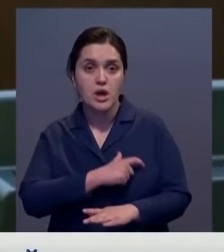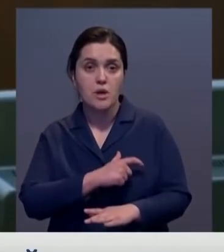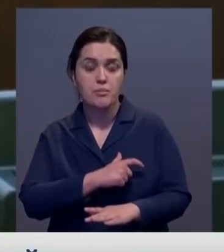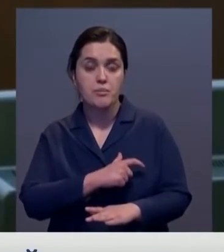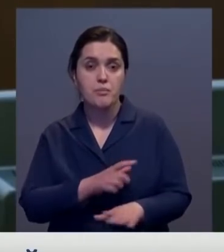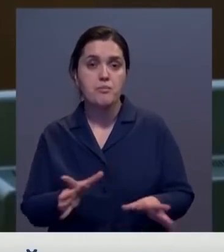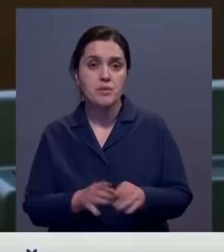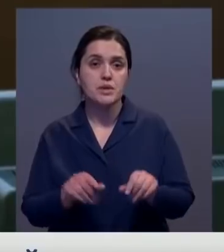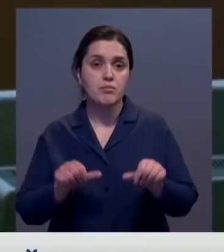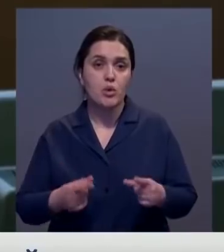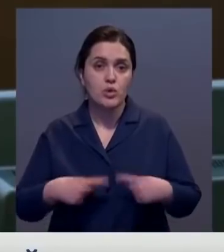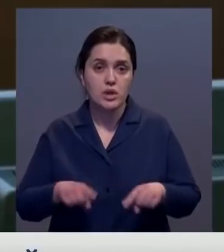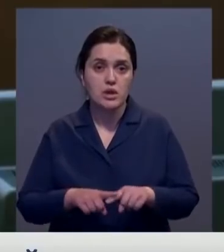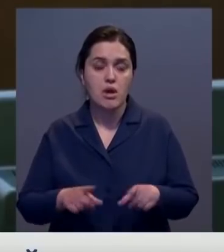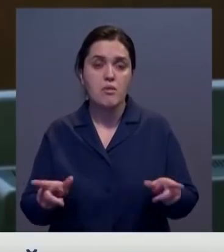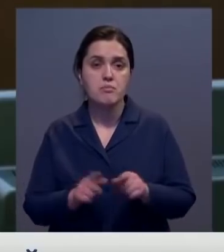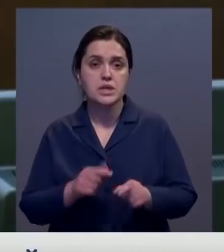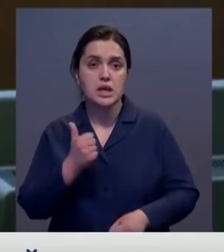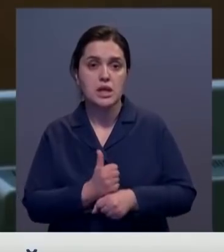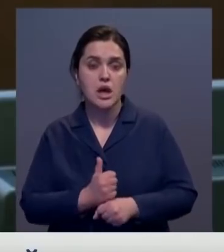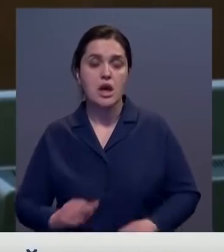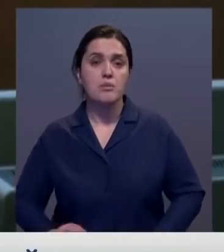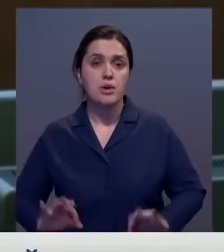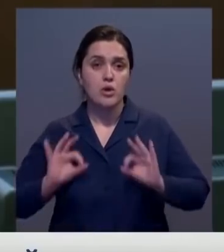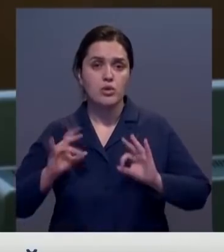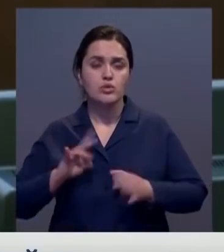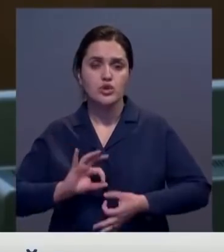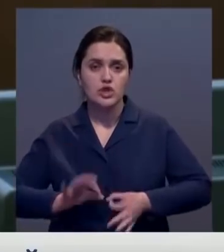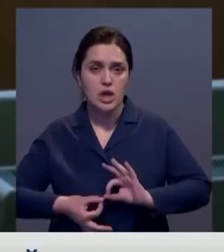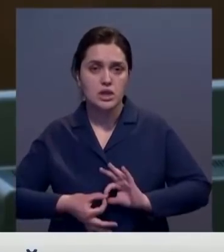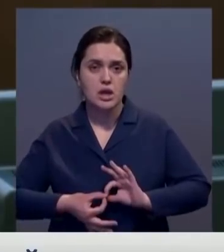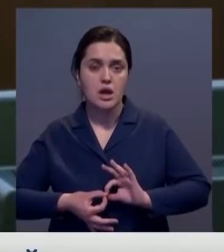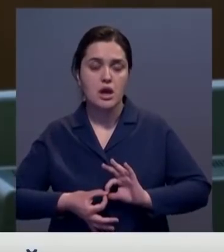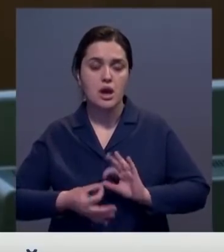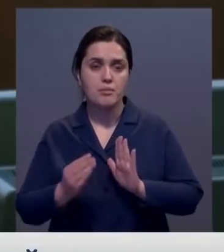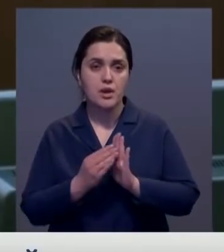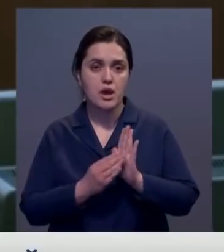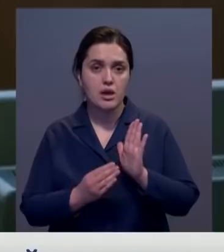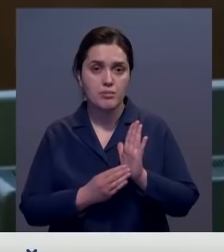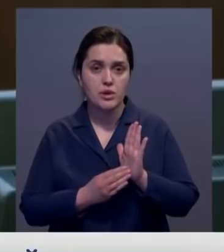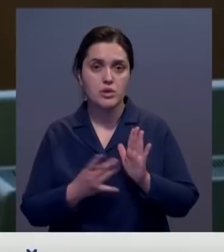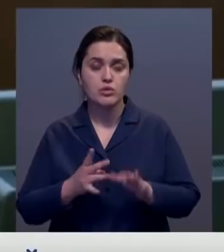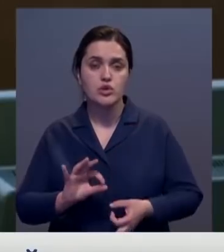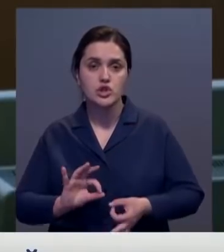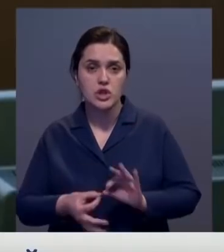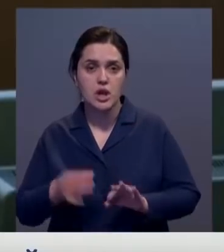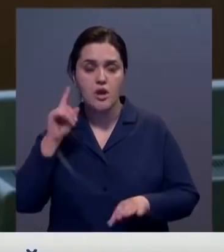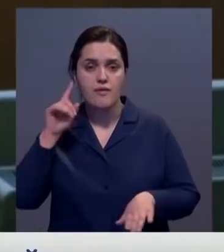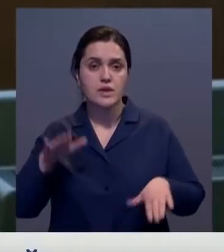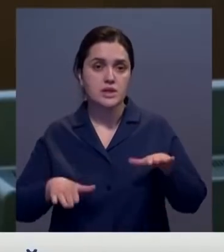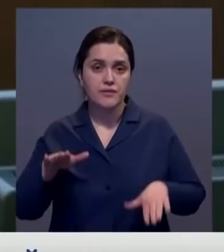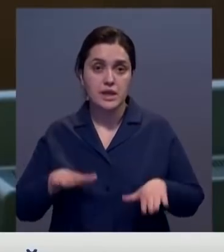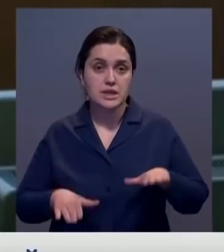уполномоченным органом, вместе с Генеральной прокуратурой надо, конечно, все очень тщательно проработать, тщательно, конечно, взвесить.